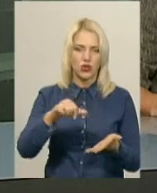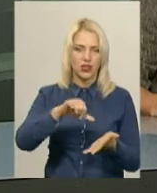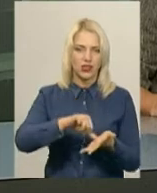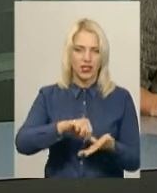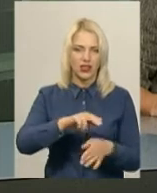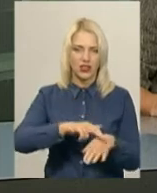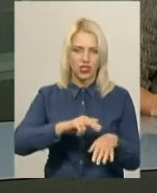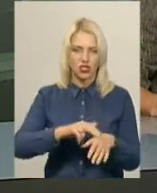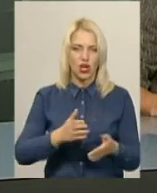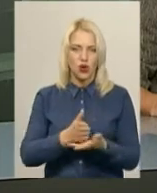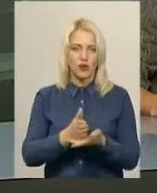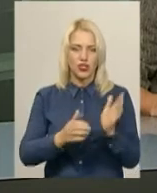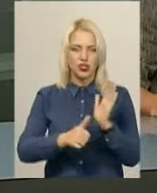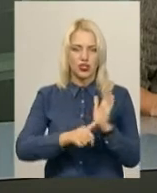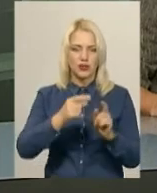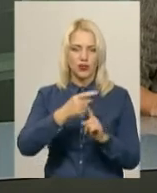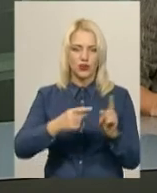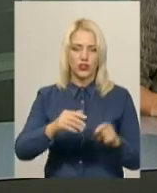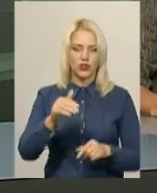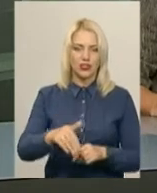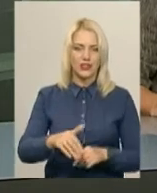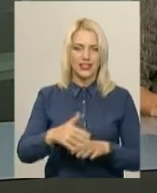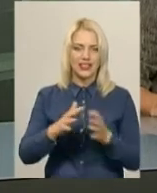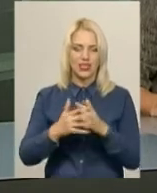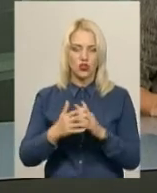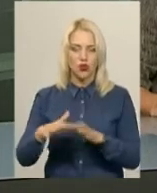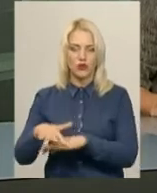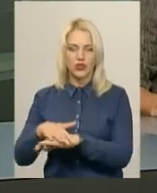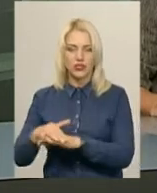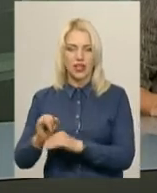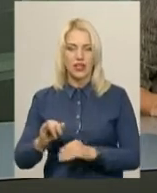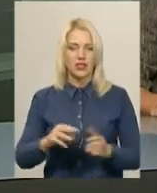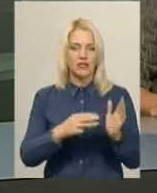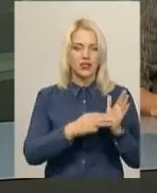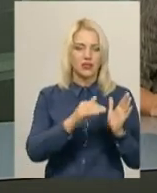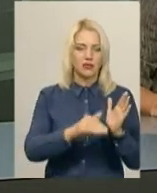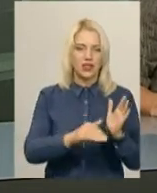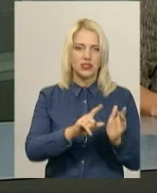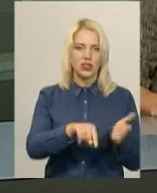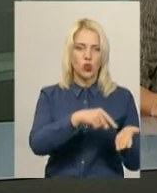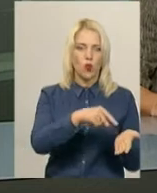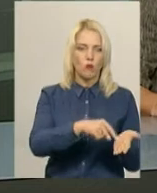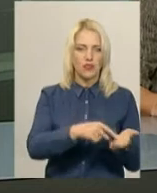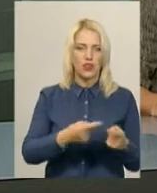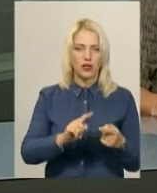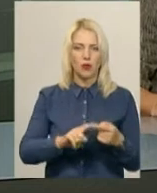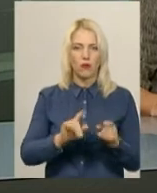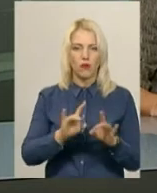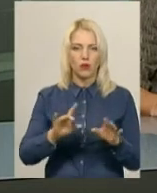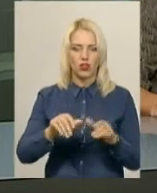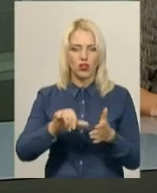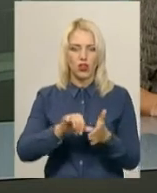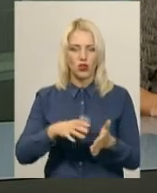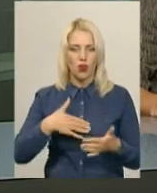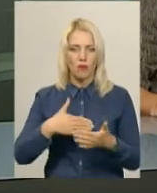6,5 тисяч сільського населення та майже 8 тисяч людей, котрі проживають у містах. Про це повідомила член громадської